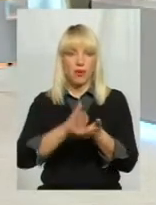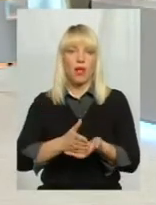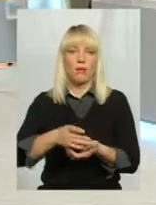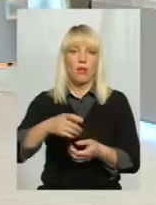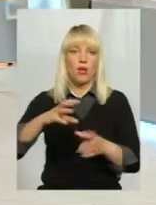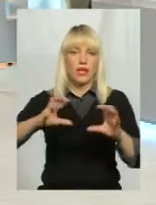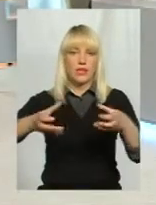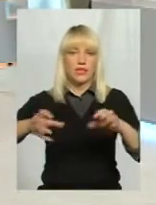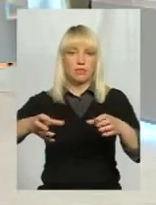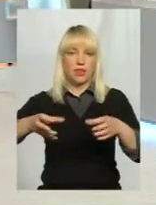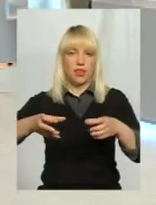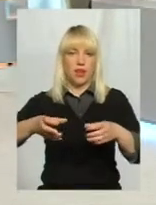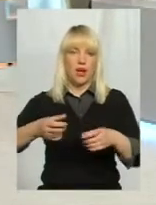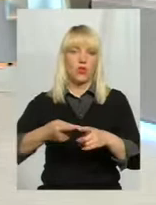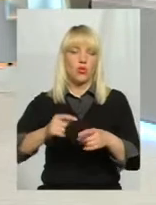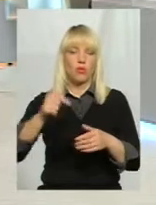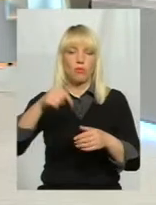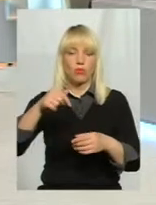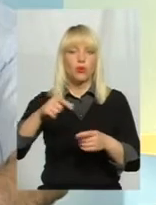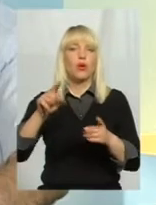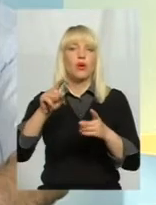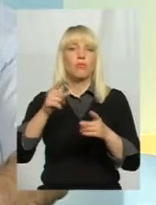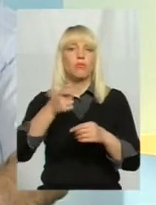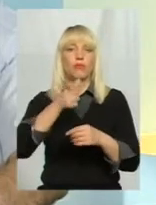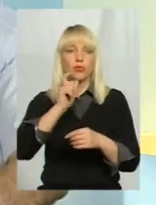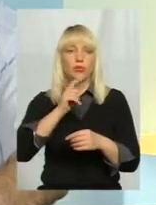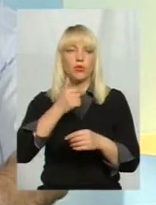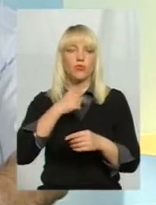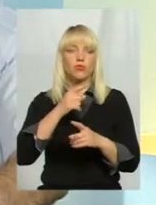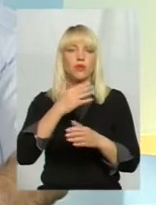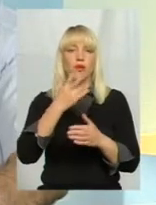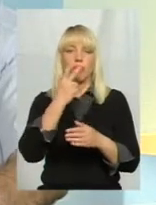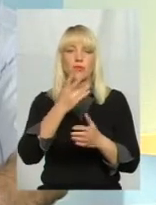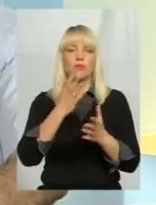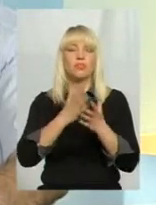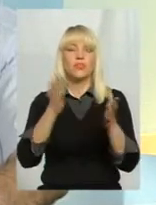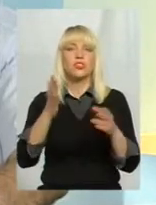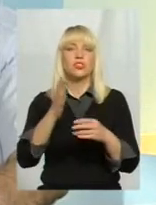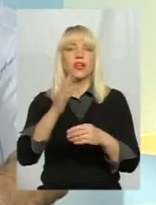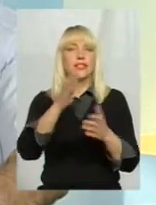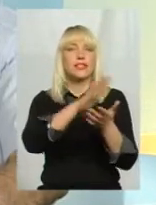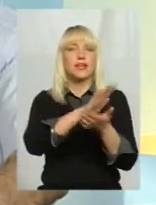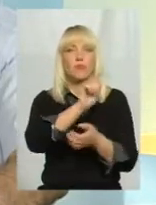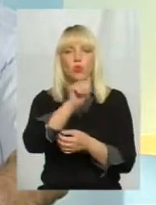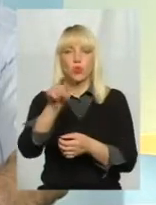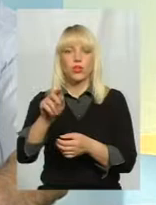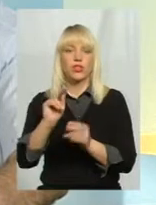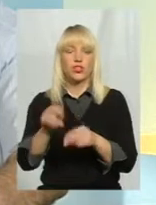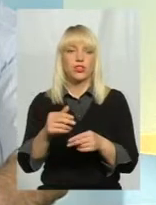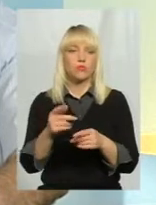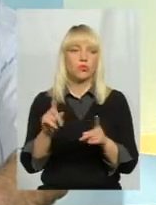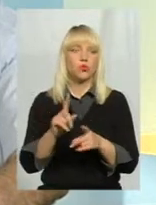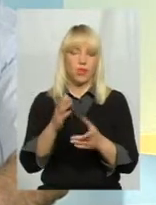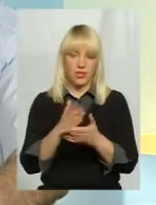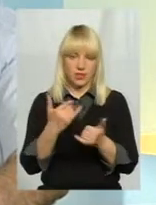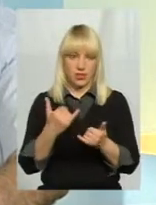П'ю по різних причинах. Одна з тих, що я бачив набагато більше забруднення, чим той, який сьогодні є, там, нітрити, там, що ми.